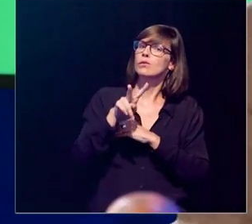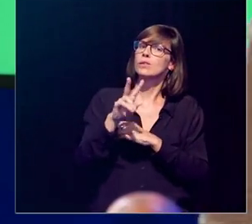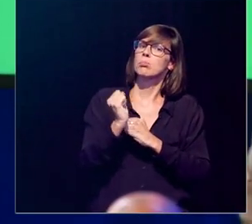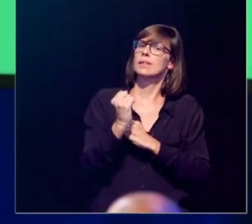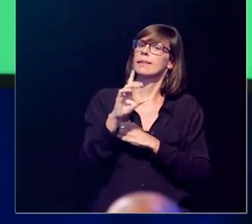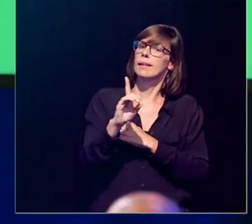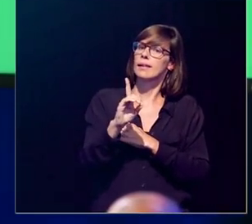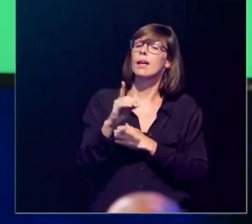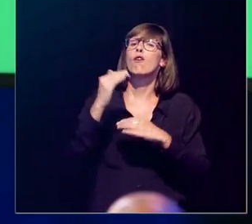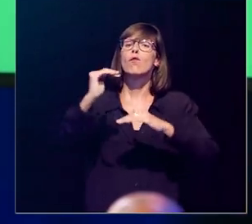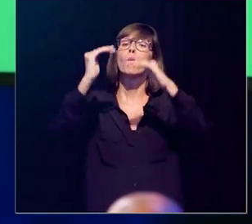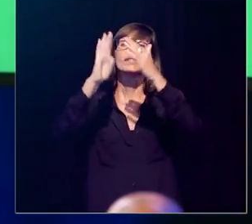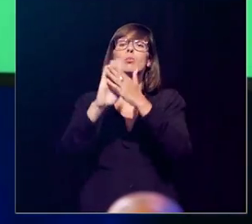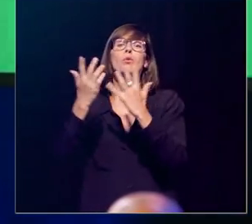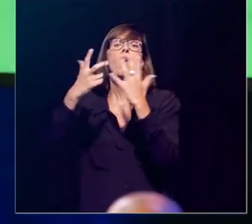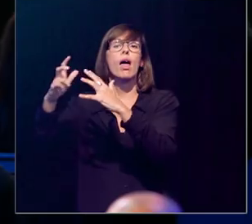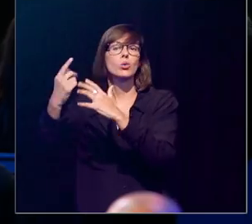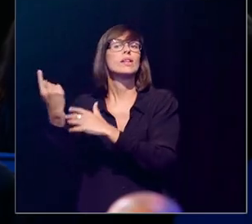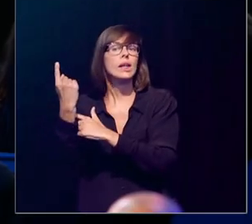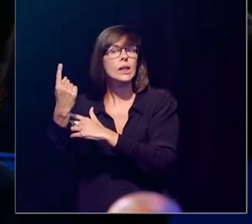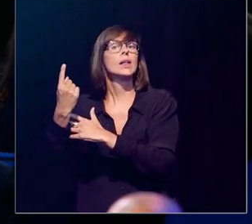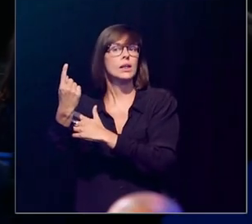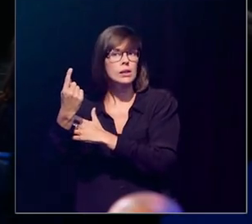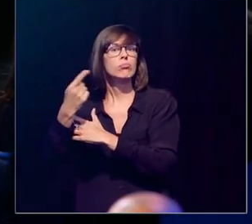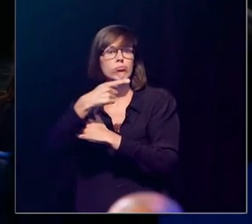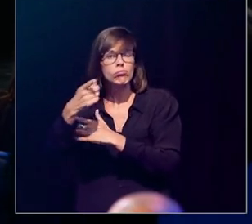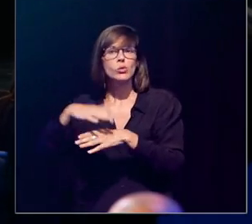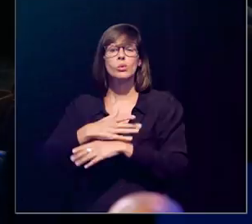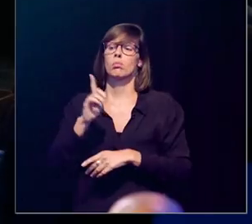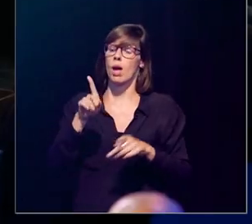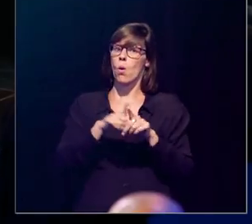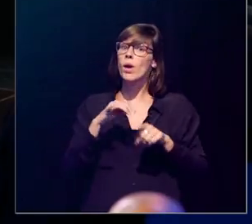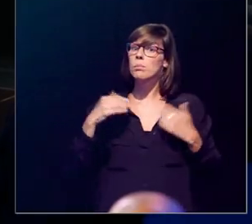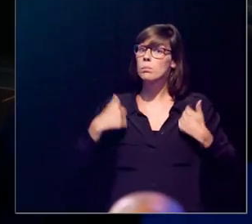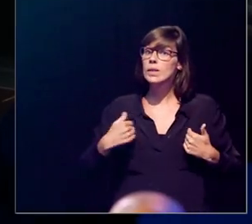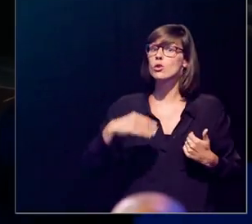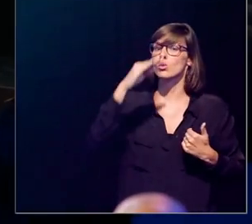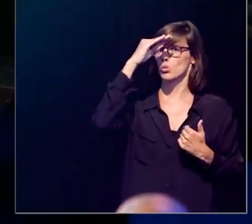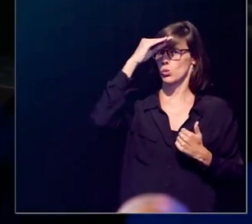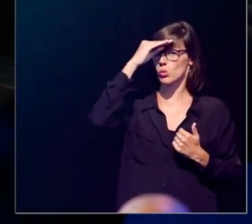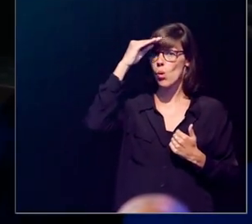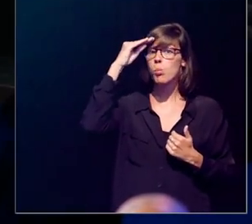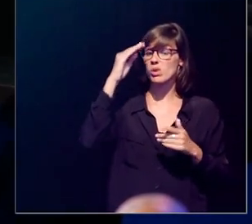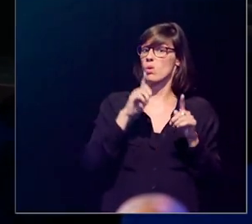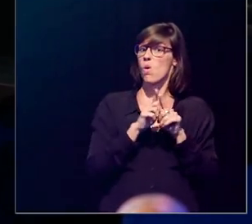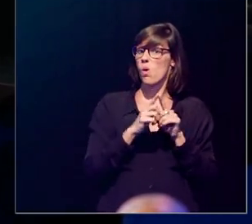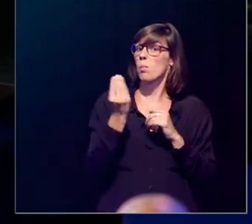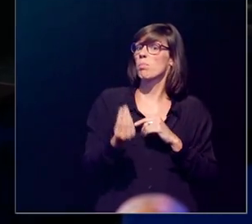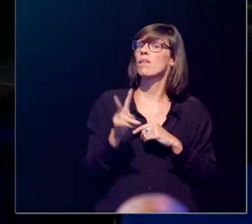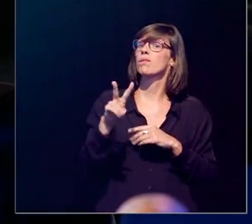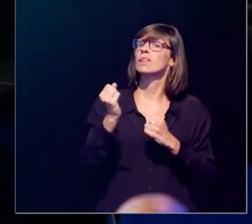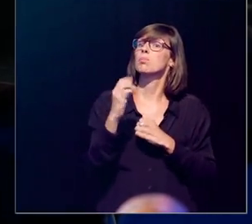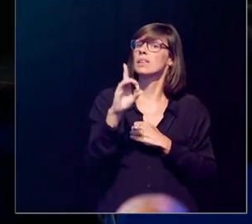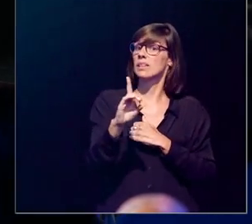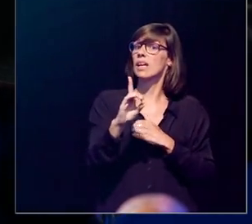ja, neem wat supplementen aan vitamine D, volwassenen, 800 eenheden bijvoorbeeld. Maar er zijn mensen die ook in de zomer